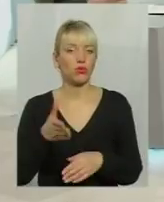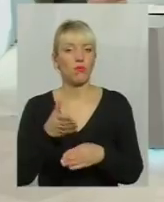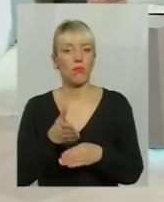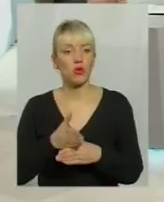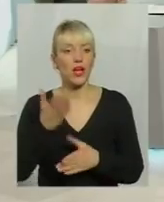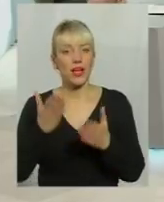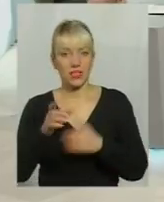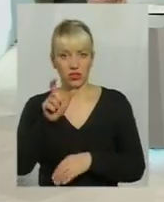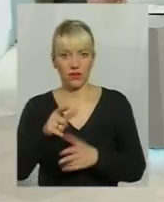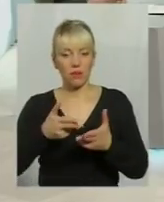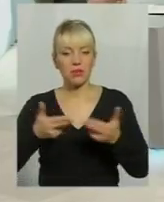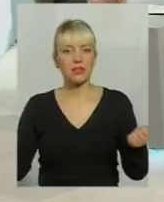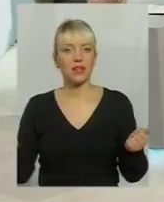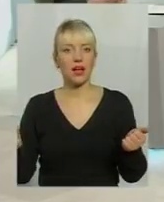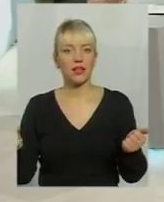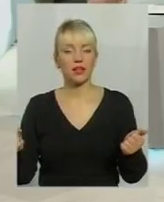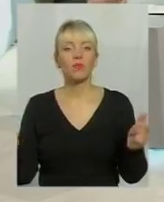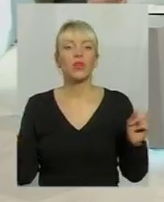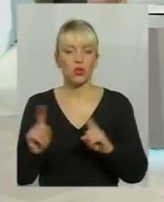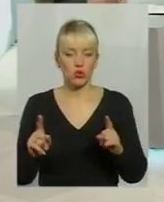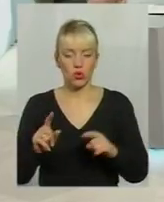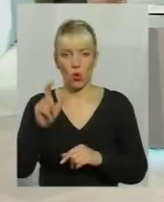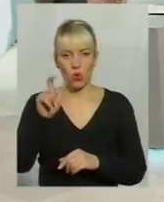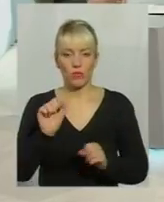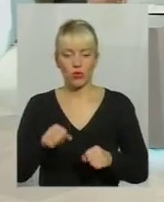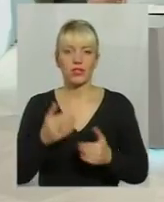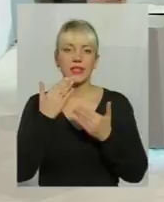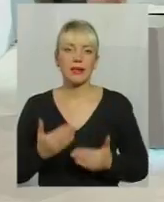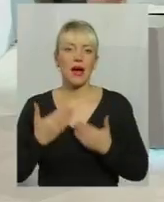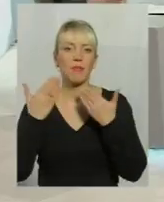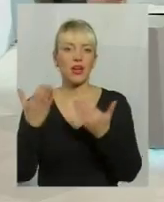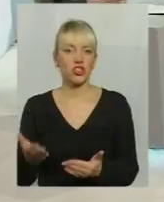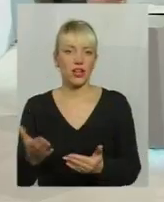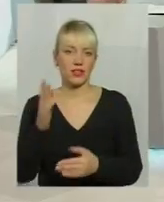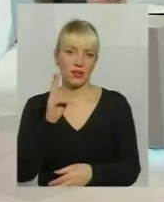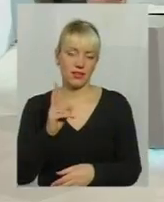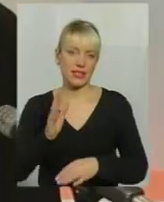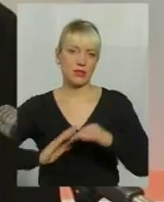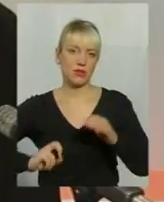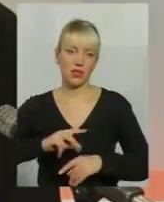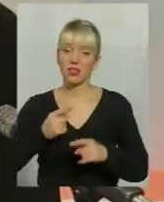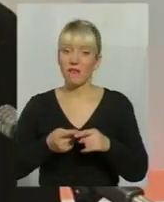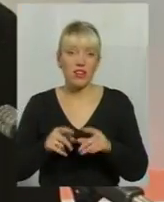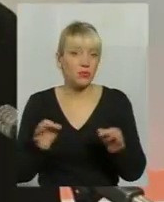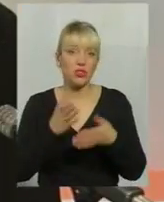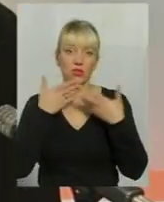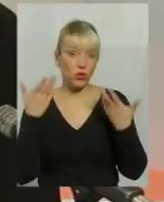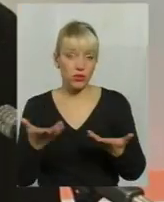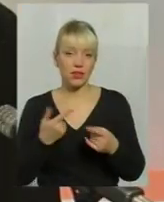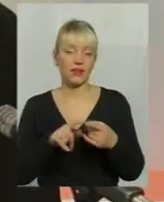якщо він признає, що він може обращатися к спеціалістам, але в цьому нічого такого нема, да? Що це нормально